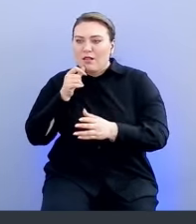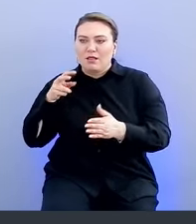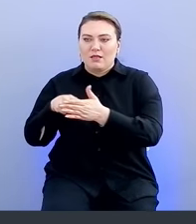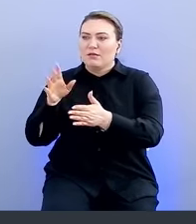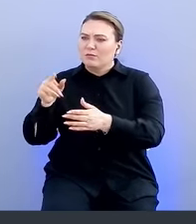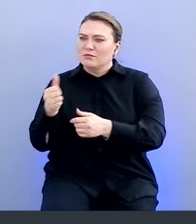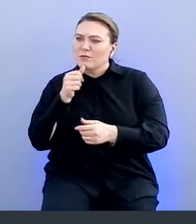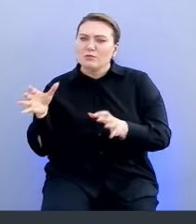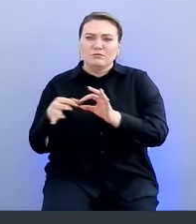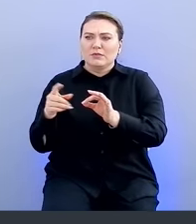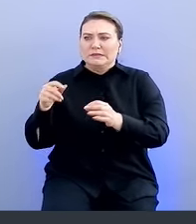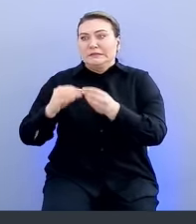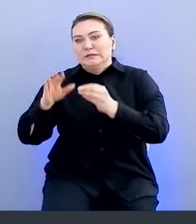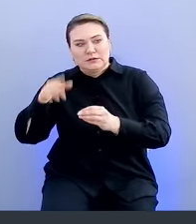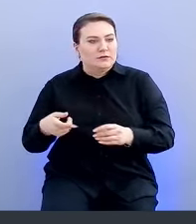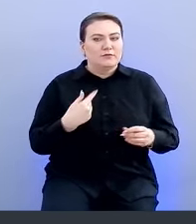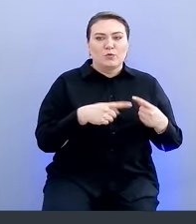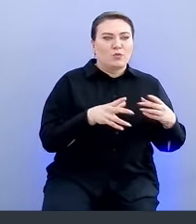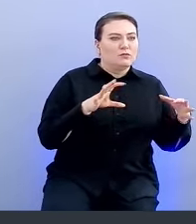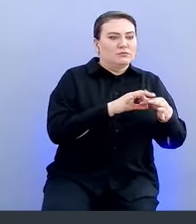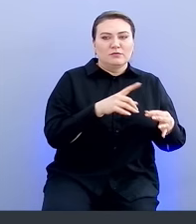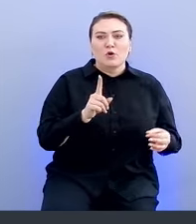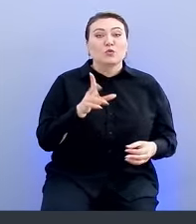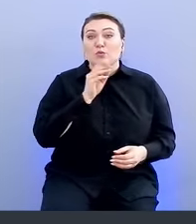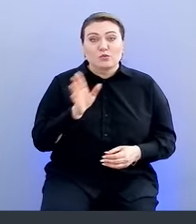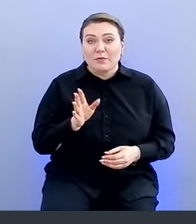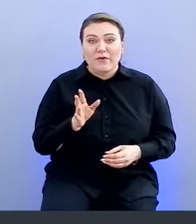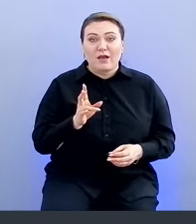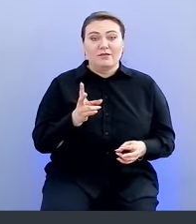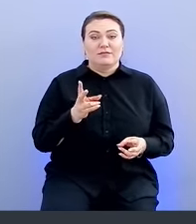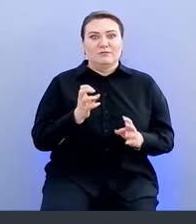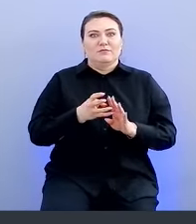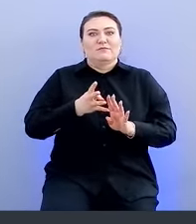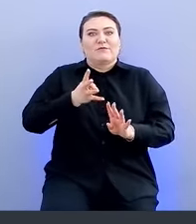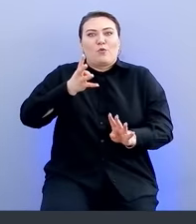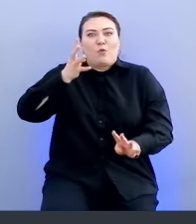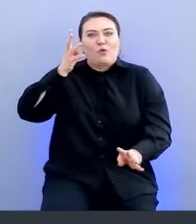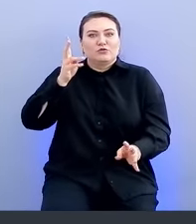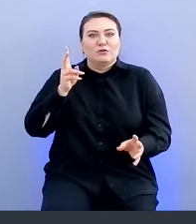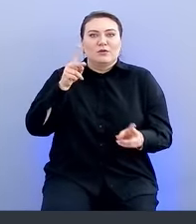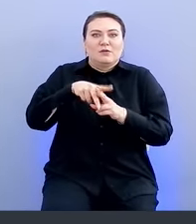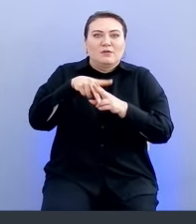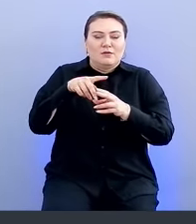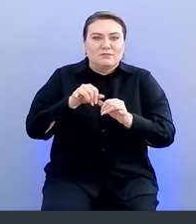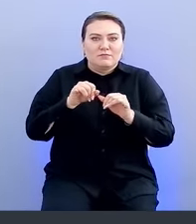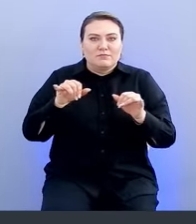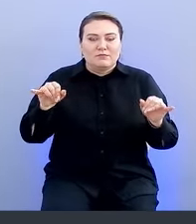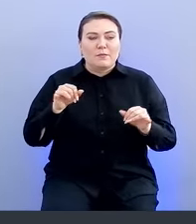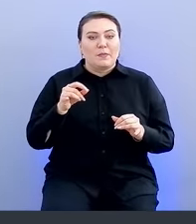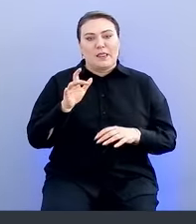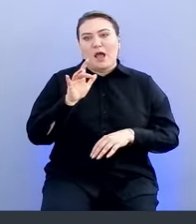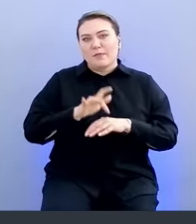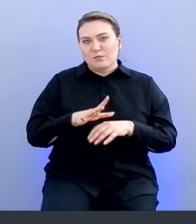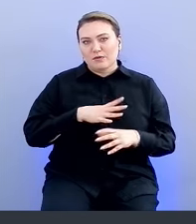у нас один инструмент заглючил, сейчас другой. Кто не успевает, на ком копится очередь. Потом мы обнаружили с